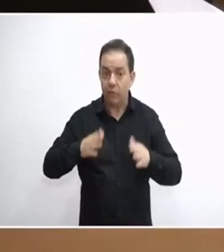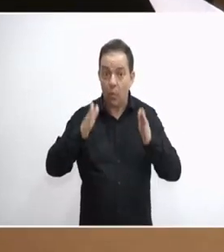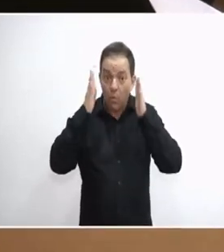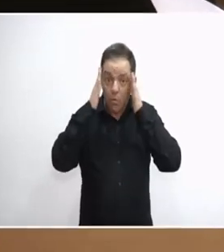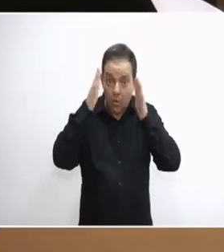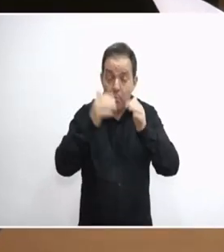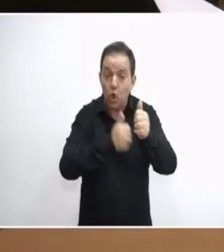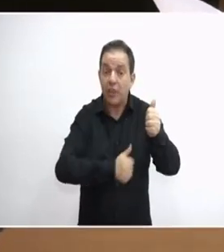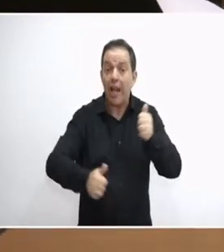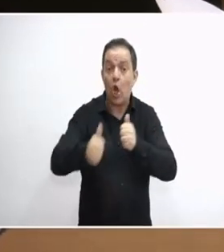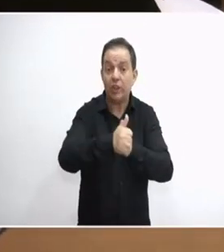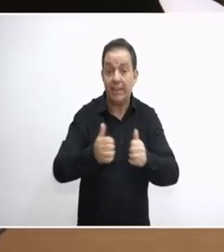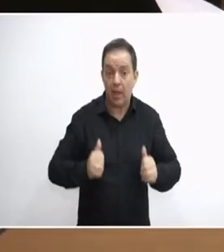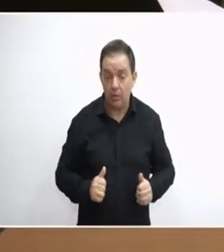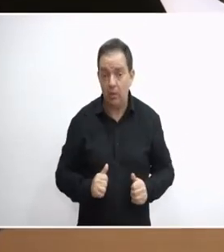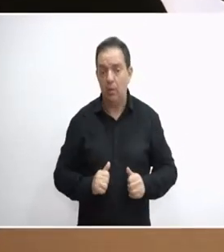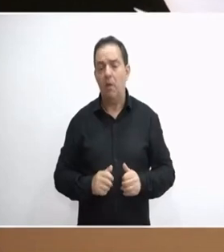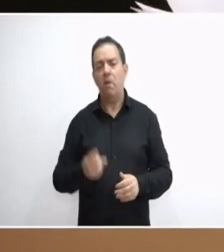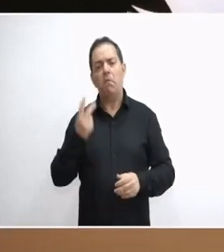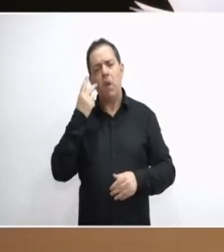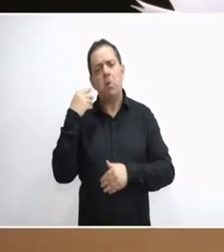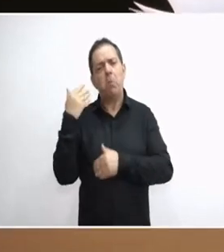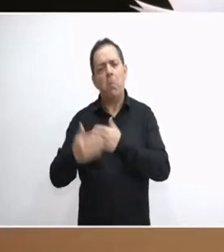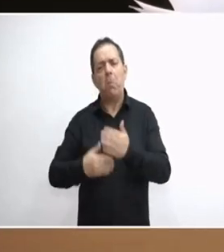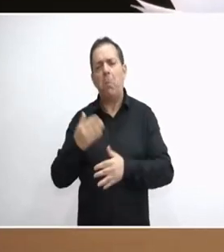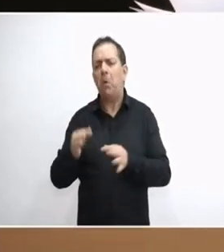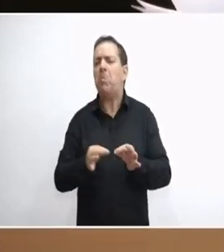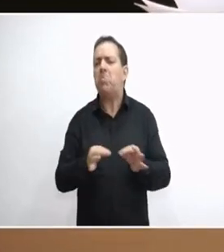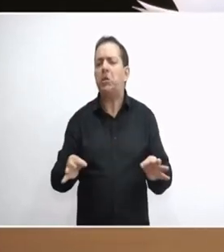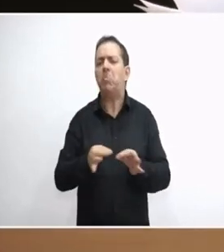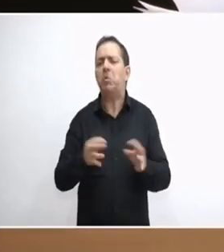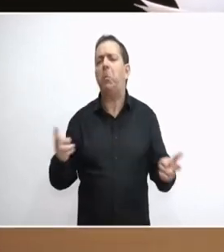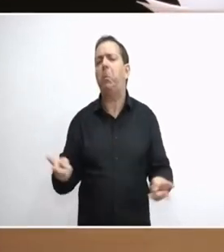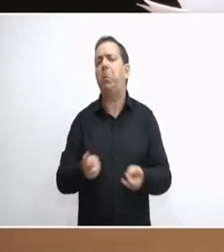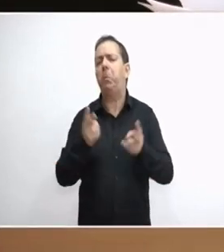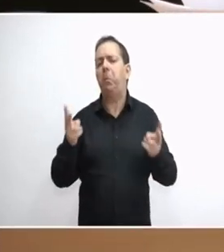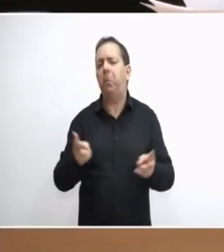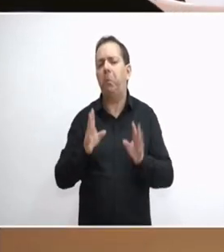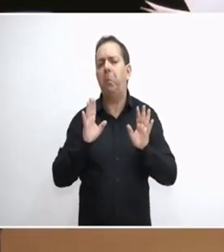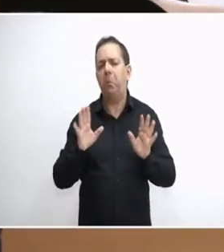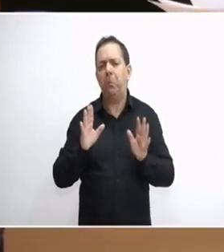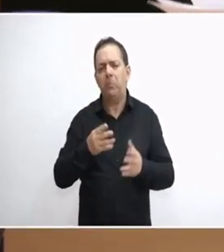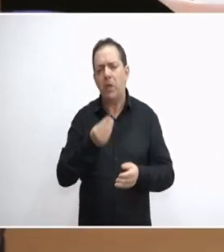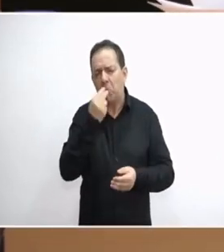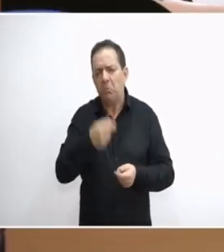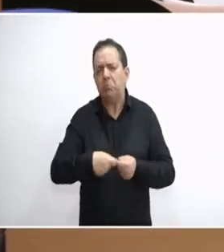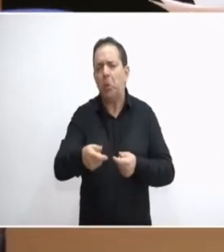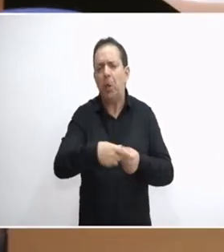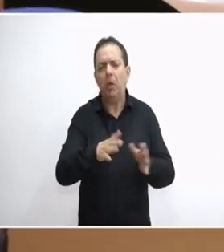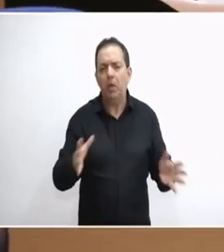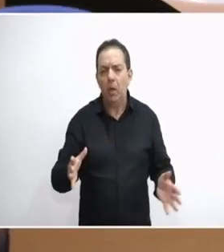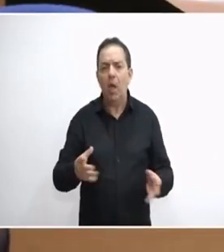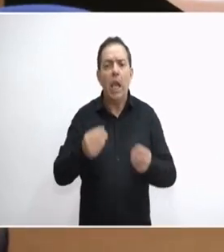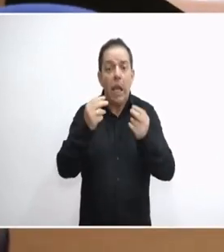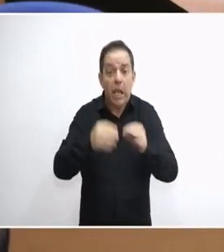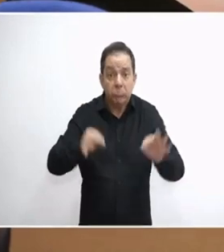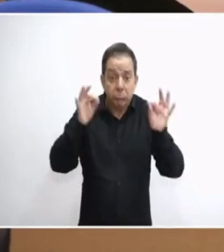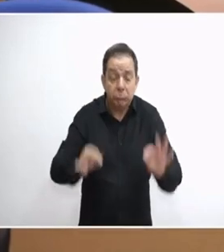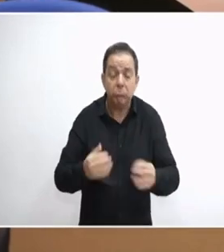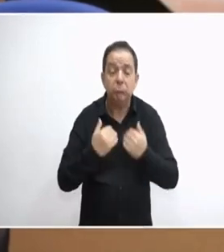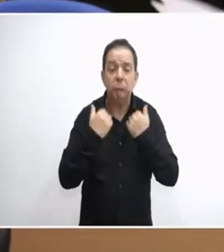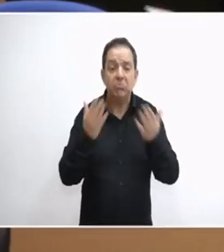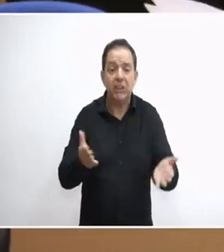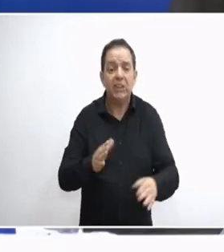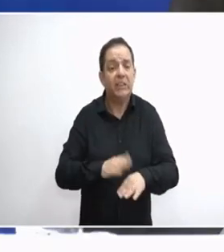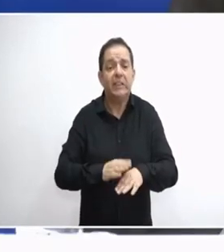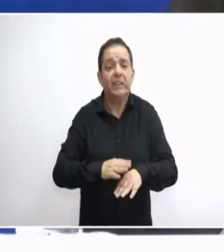θεματολογία τους. Διαχρονικά, βλέπουμε με ημίμετρα να αποσυμπιέζεται κοινή γνώμη, χωρίς να δίνεται μια ουσιαστική λύση. Πού μπορεί να αφιλέται